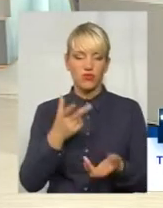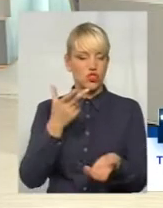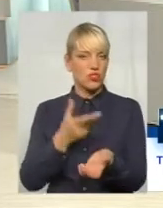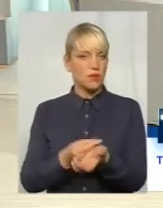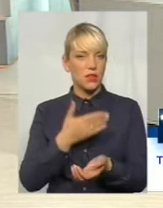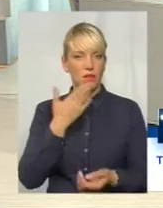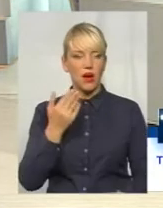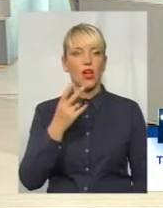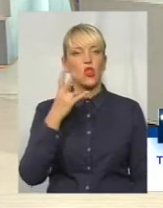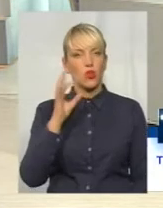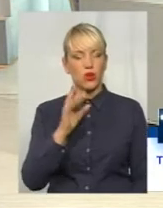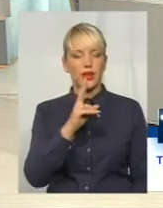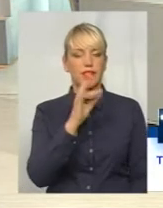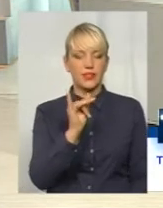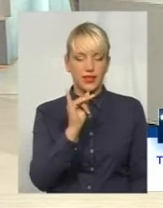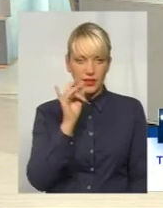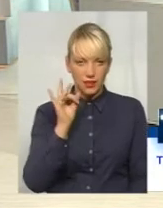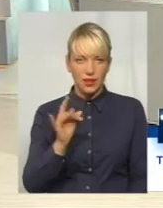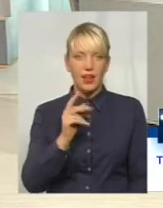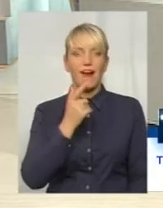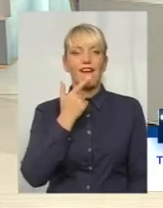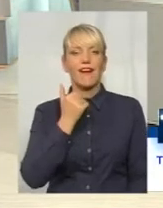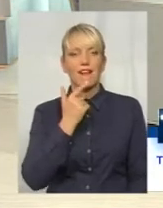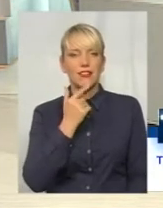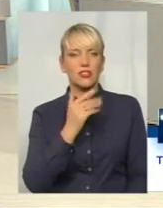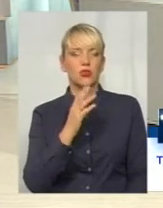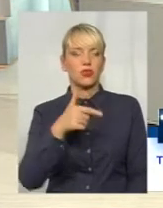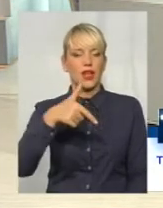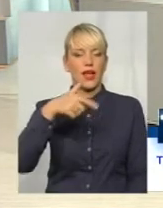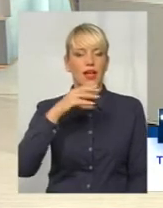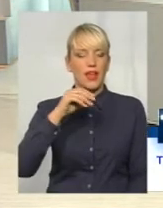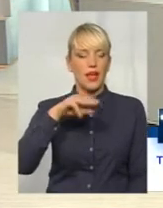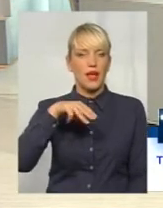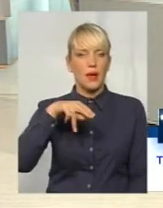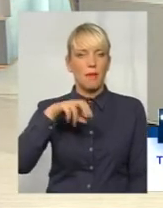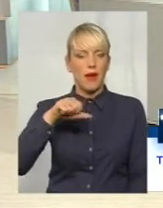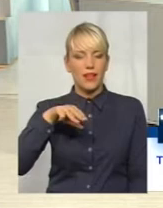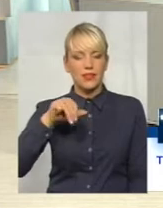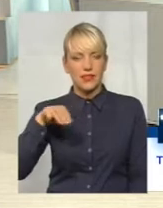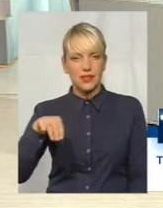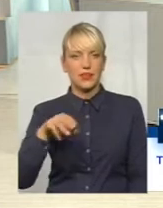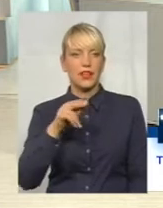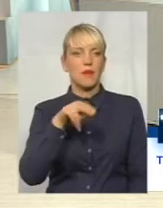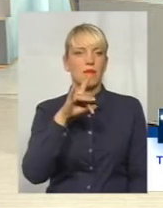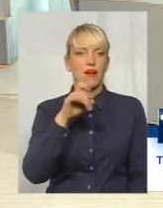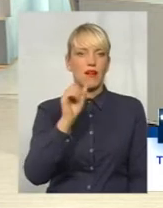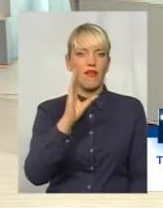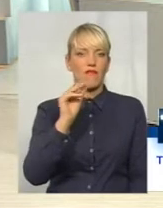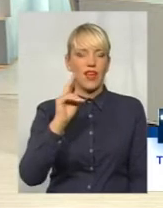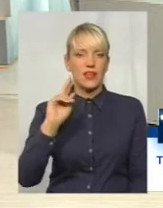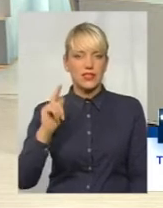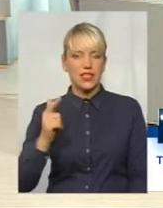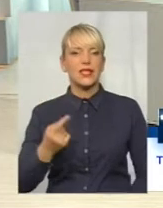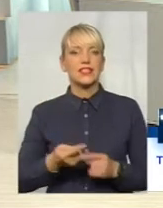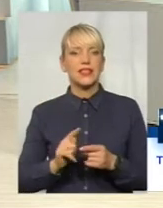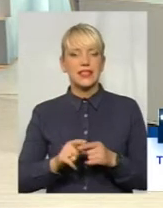кір, краснуха, вірусний гепатіт, той самий правець, дифтері, є то, як і керовані інфекції, якими